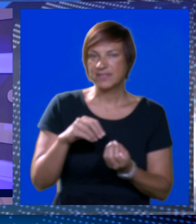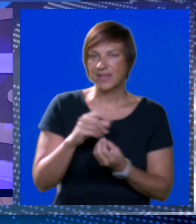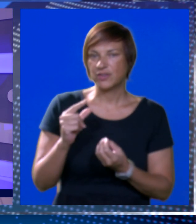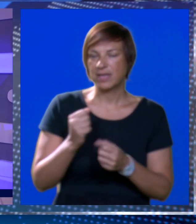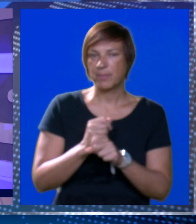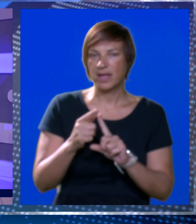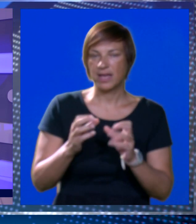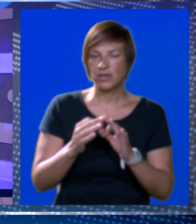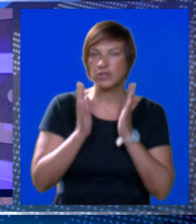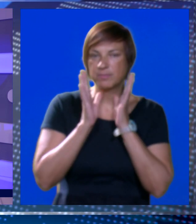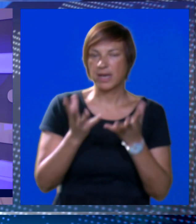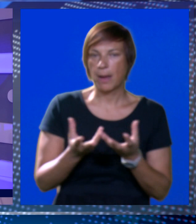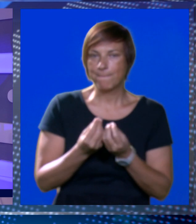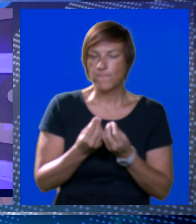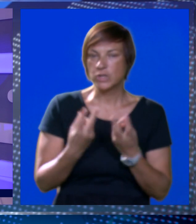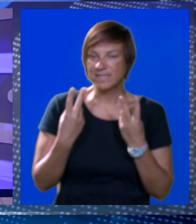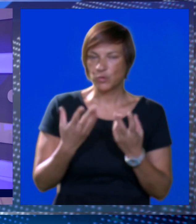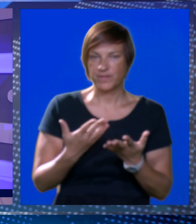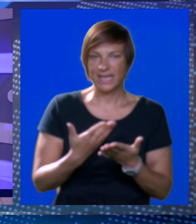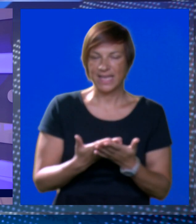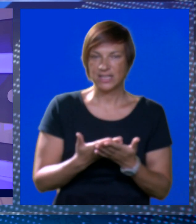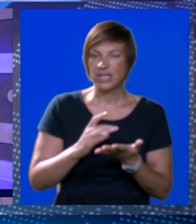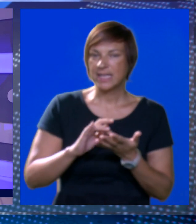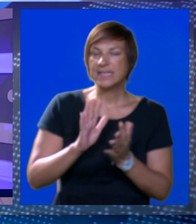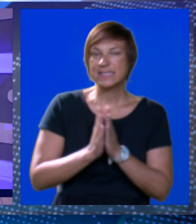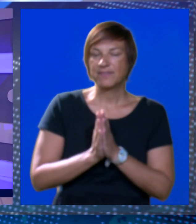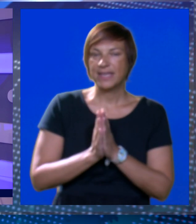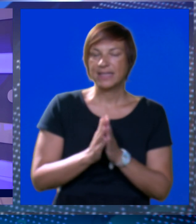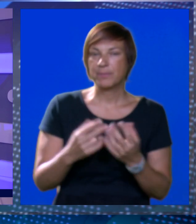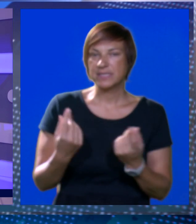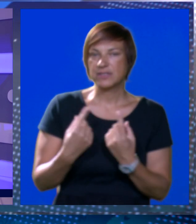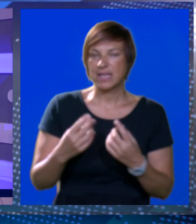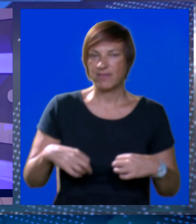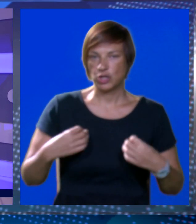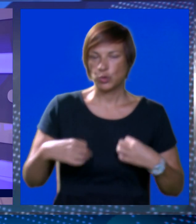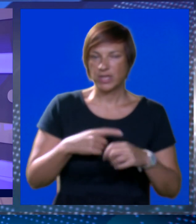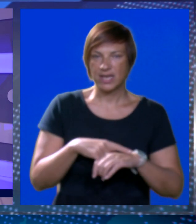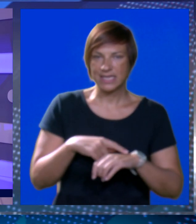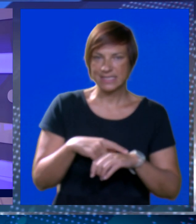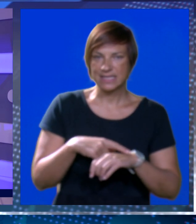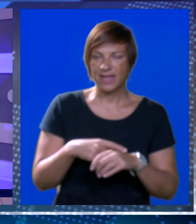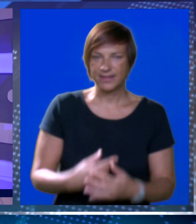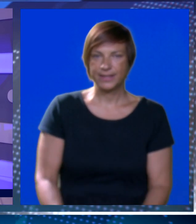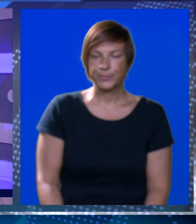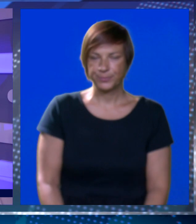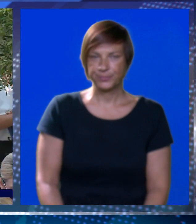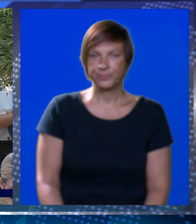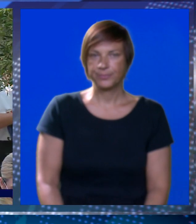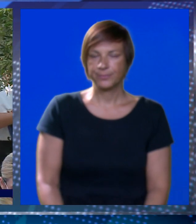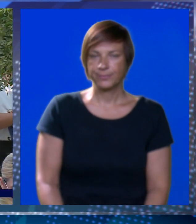Svetkovina male gospe za vjernike nosi posebno značenje, a svete mise su se slavile od ranih jutarnjih sati.